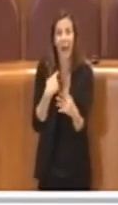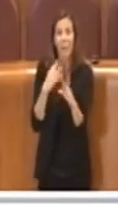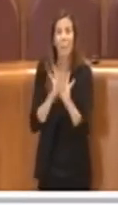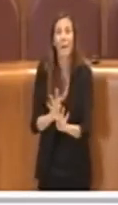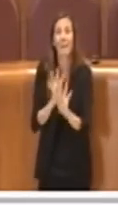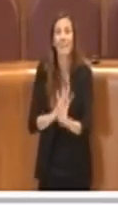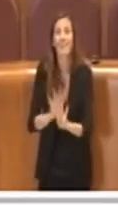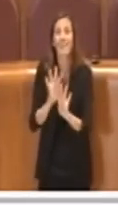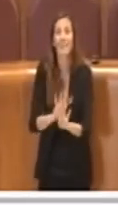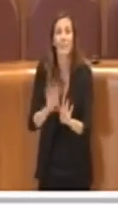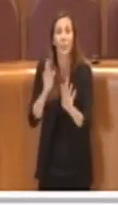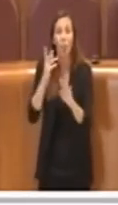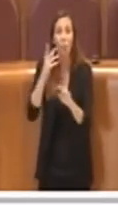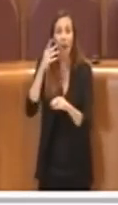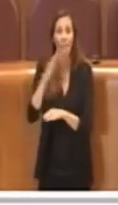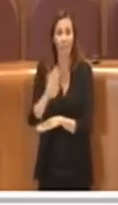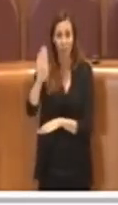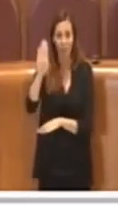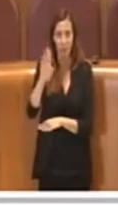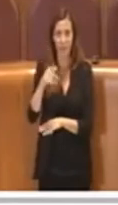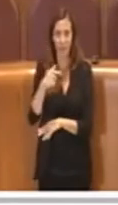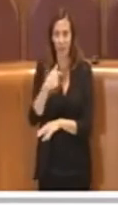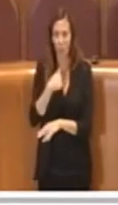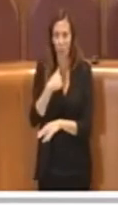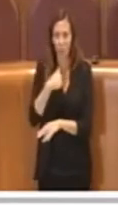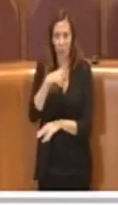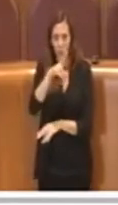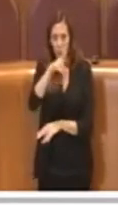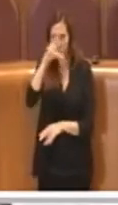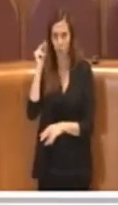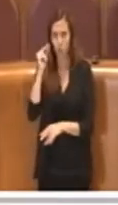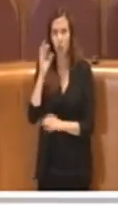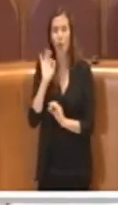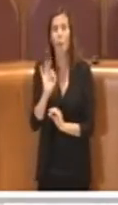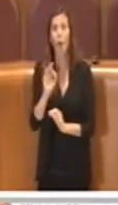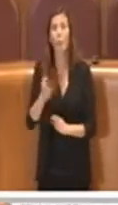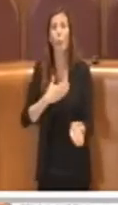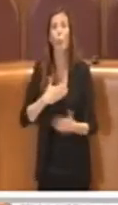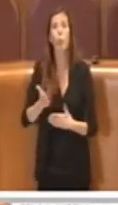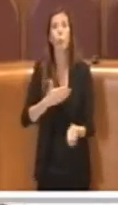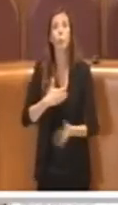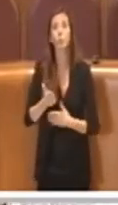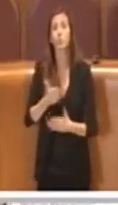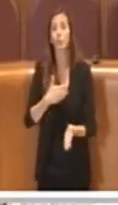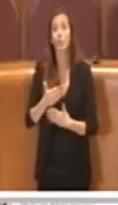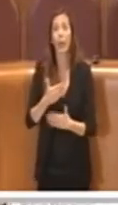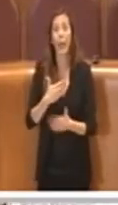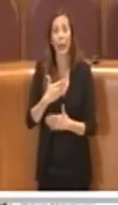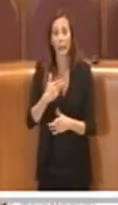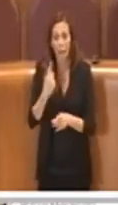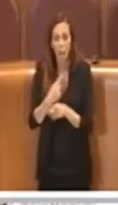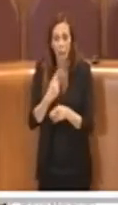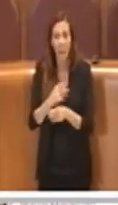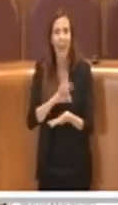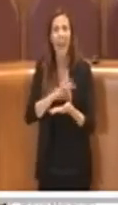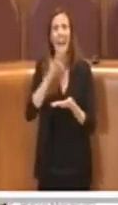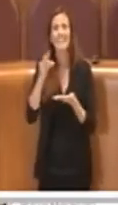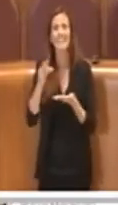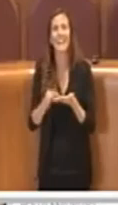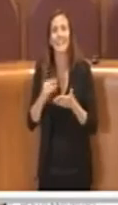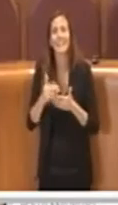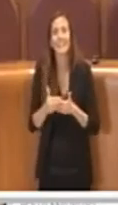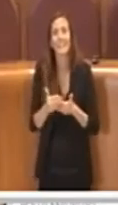Non conosco i motivi per cui non le fu riconosciuto quel giorno il carattere di urgenza e sicuramente la calendarizzazione a